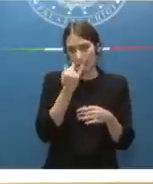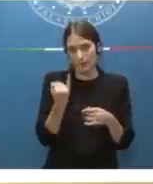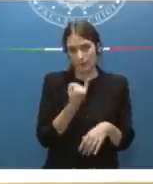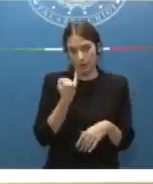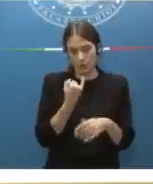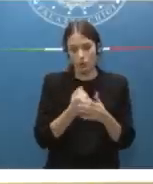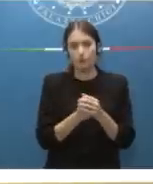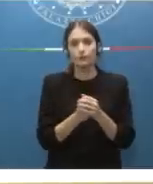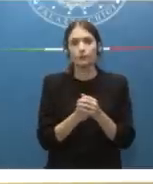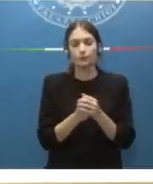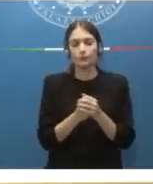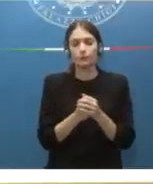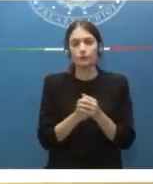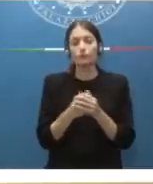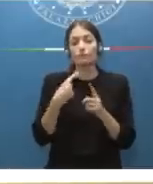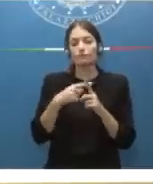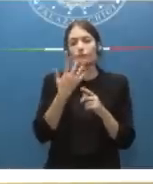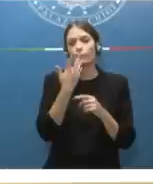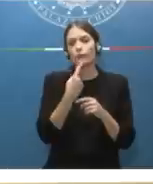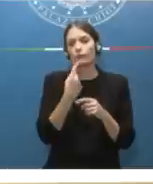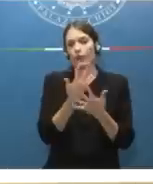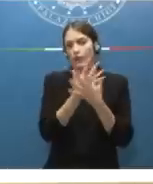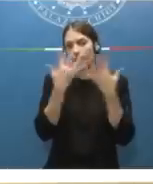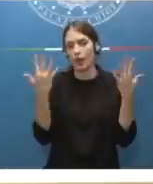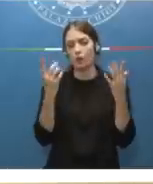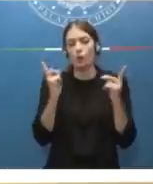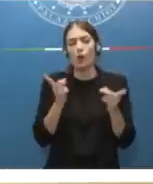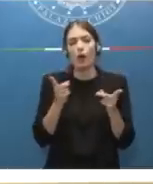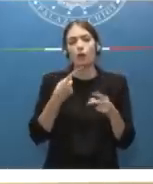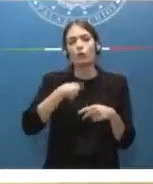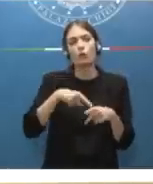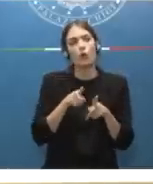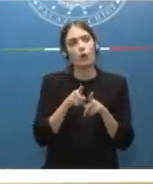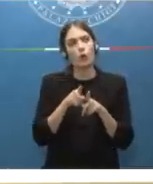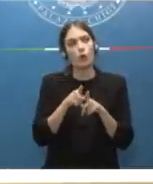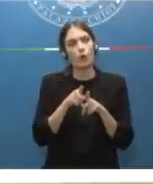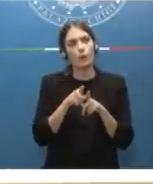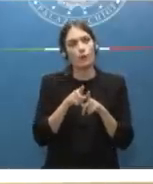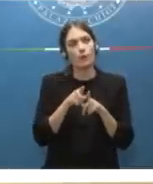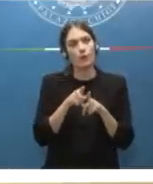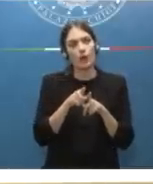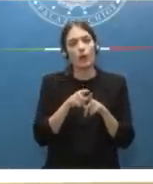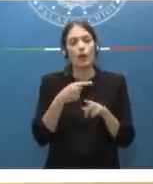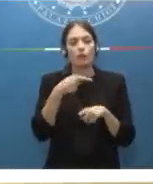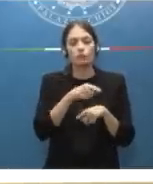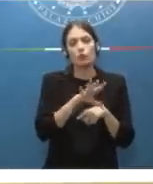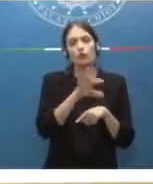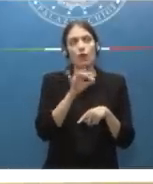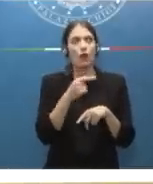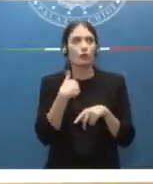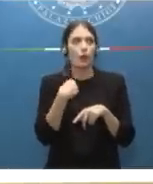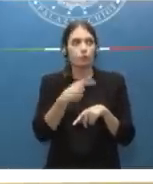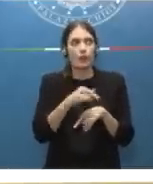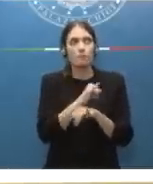chiarire molto bene che mai abbiamo pensato di non andare in questa direzione. Questa è una scelta condivisa